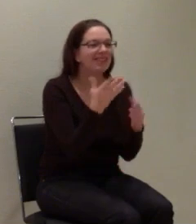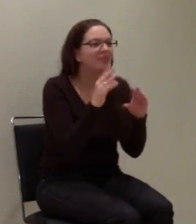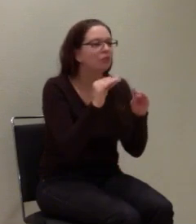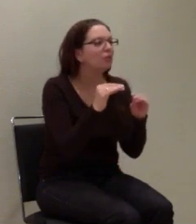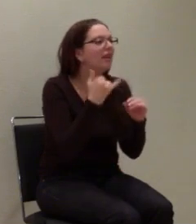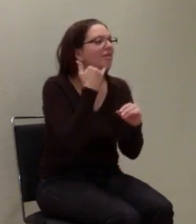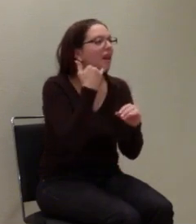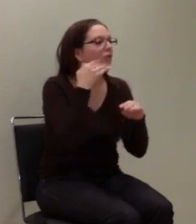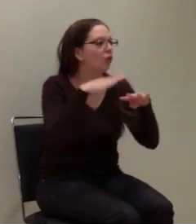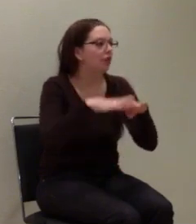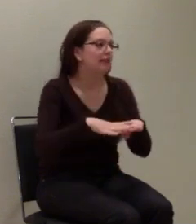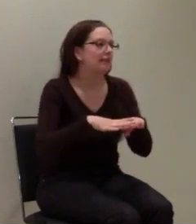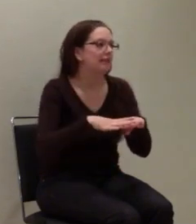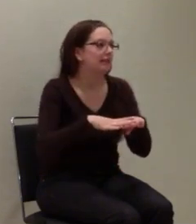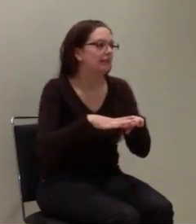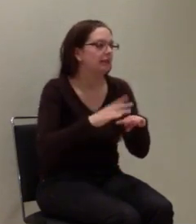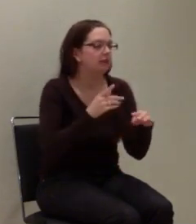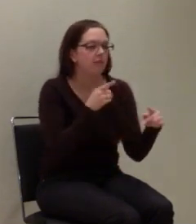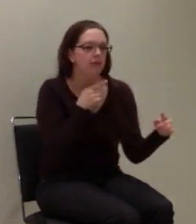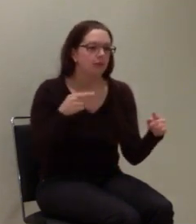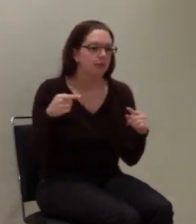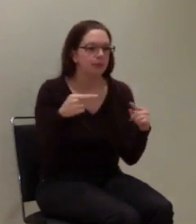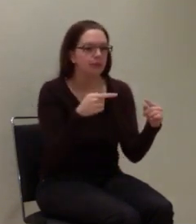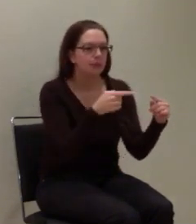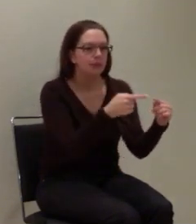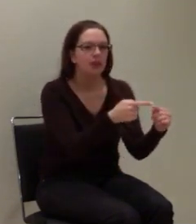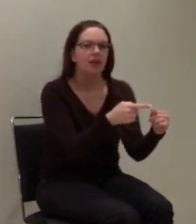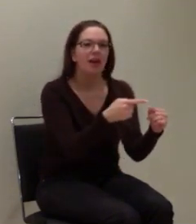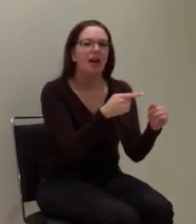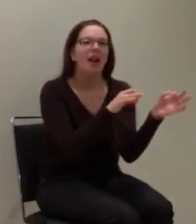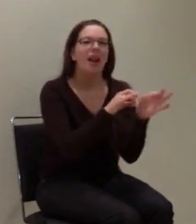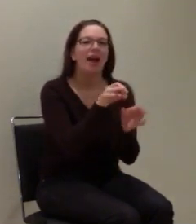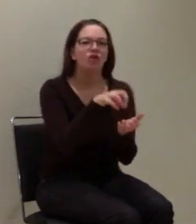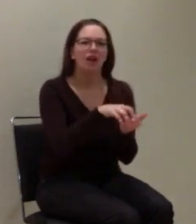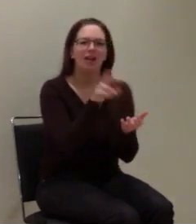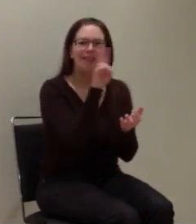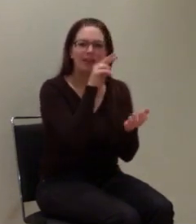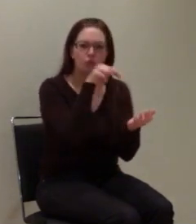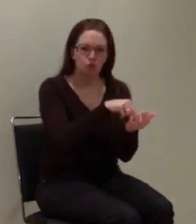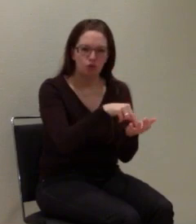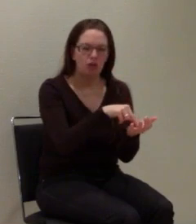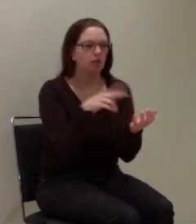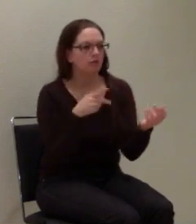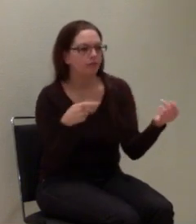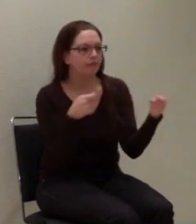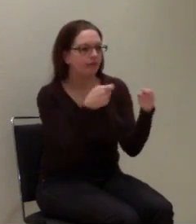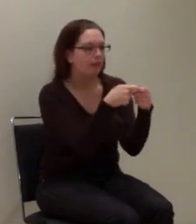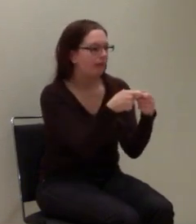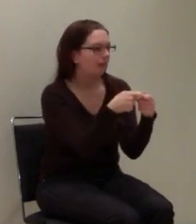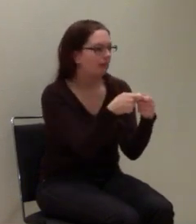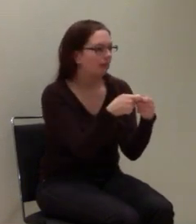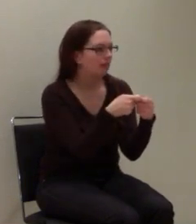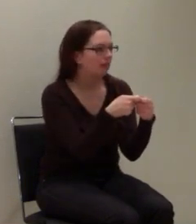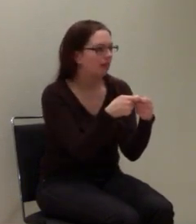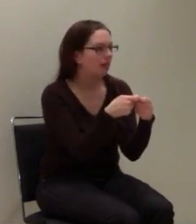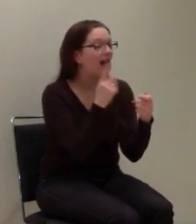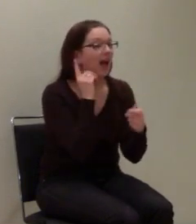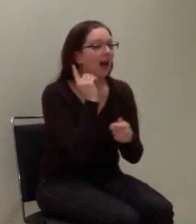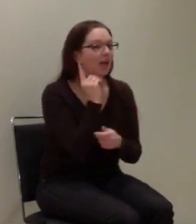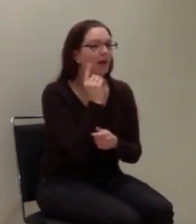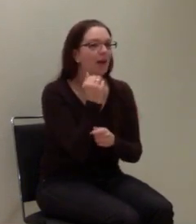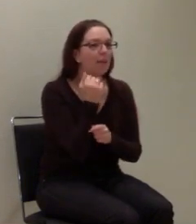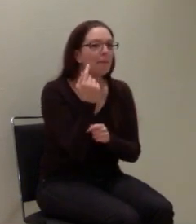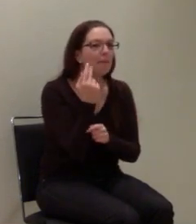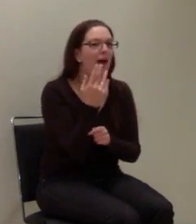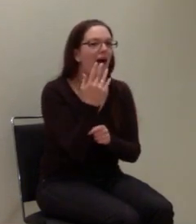Und das wird dann auf die eigentlich zuständige Leitstelle aufgeschalten. Zweitens ist es aber, dass es so ist, dass in einigen